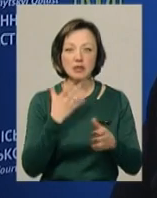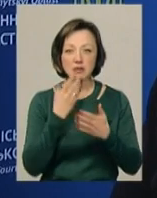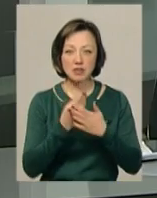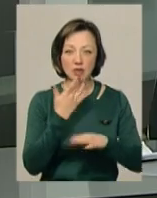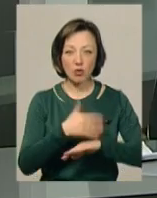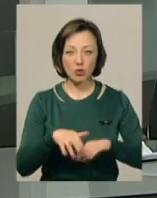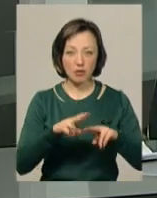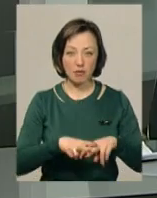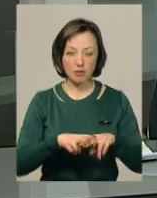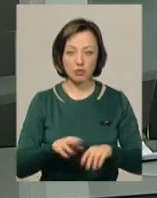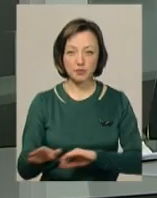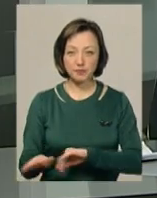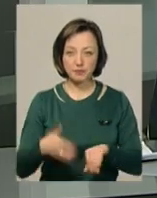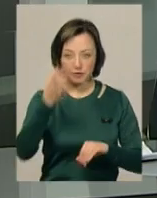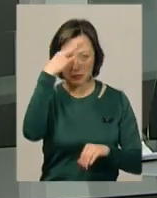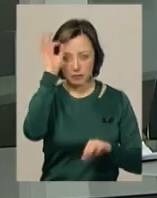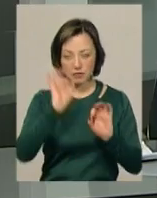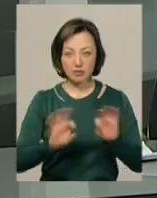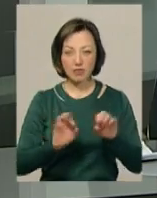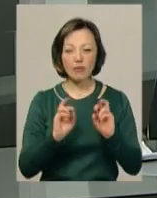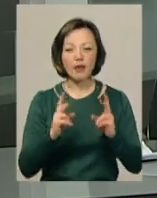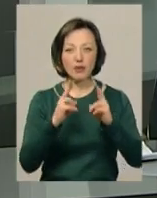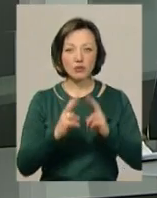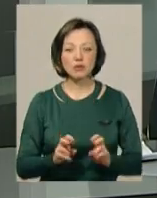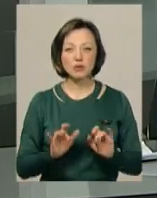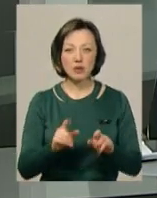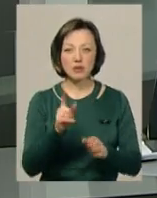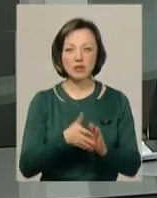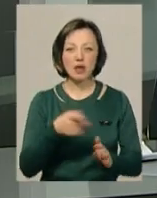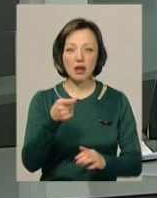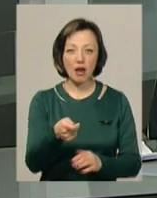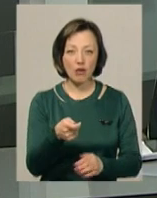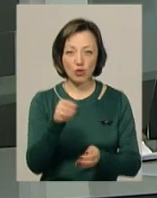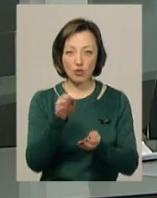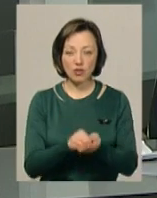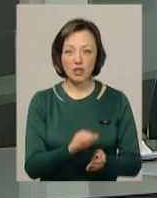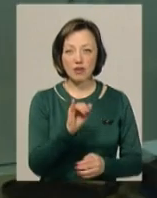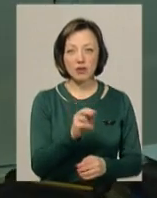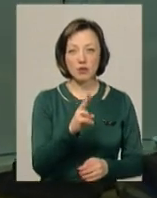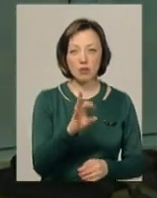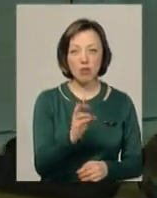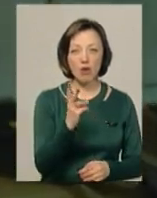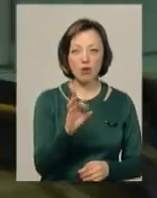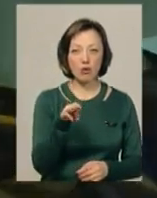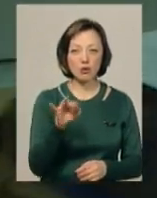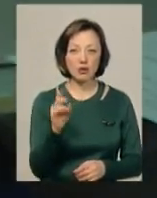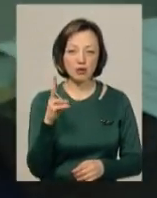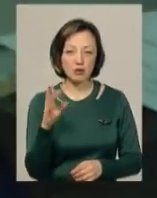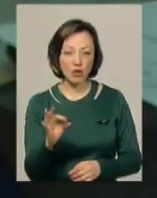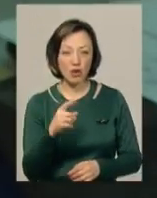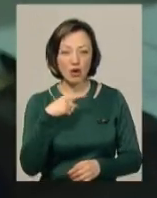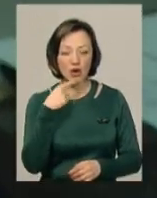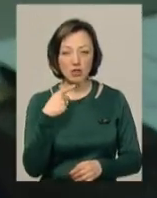У поліції пояснили, як будуть розслідувати справу за заявою довічника Івана Покотила. За словами речниці